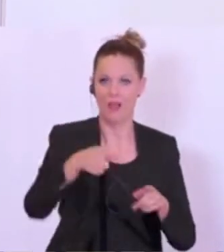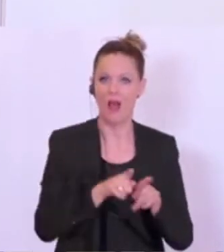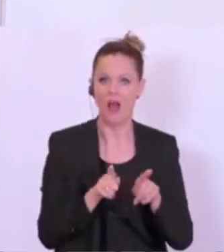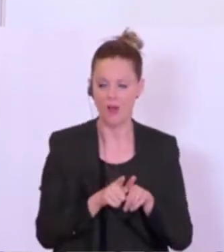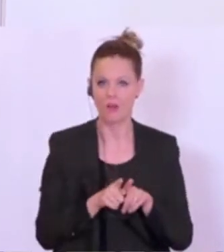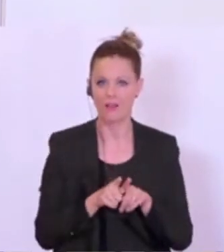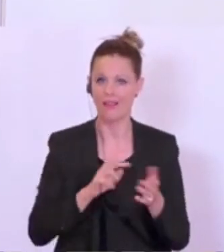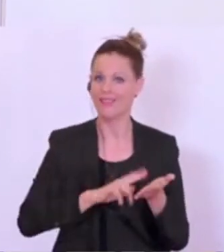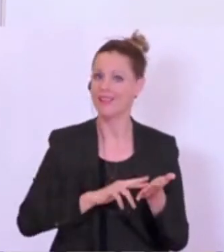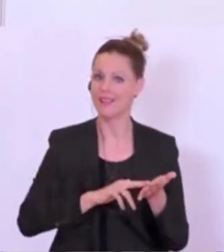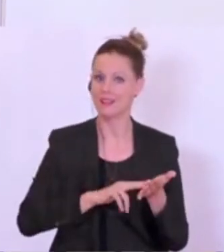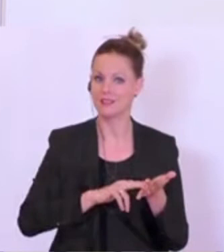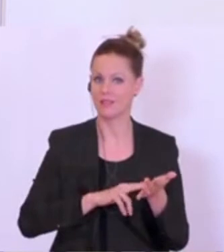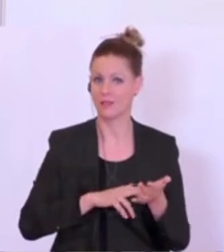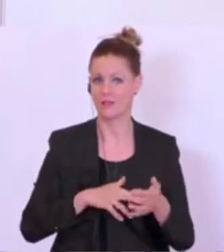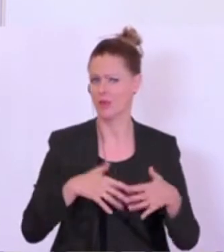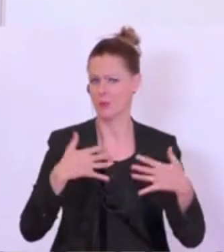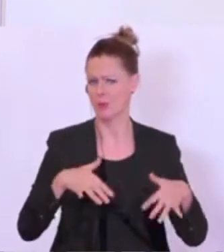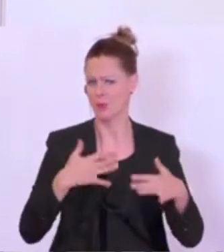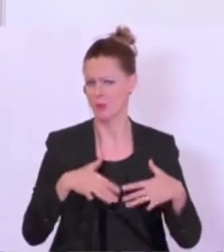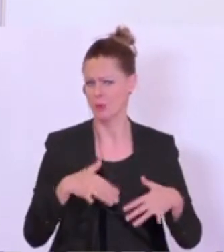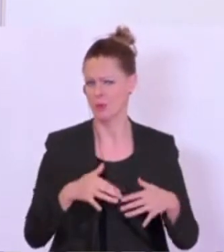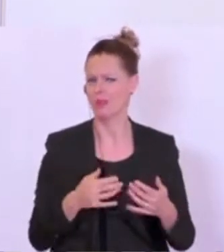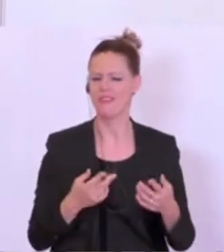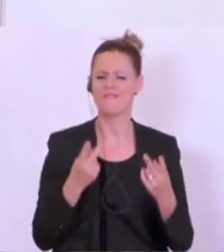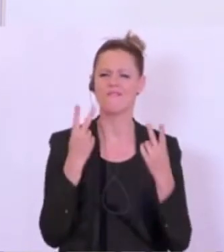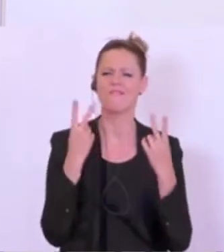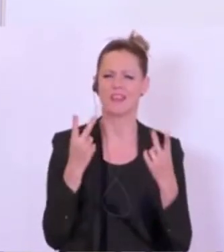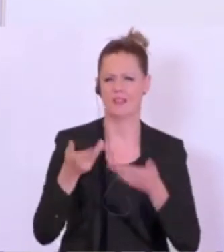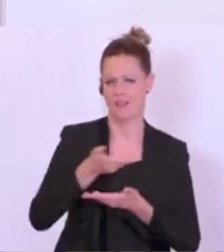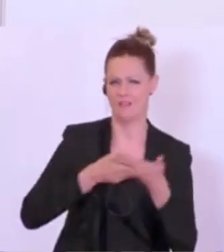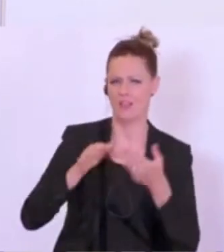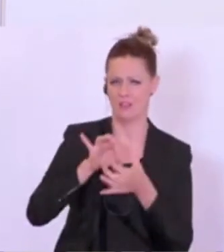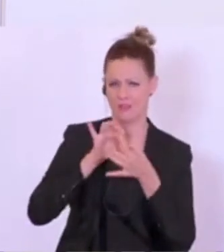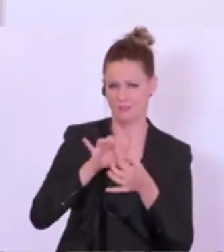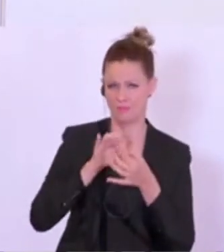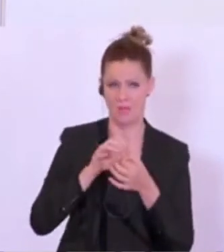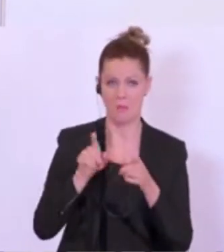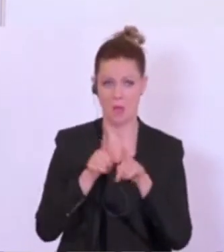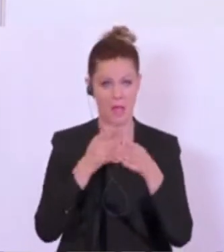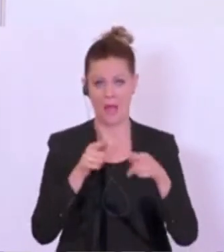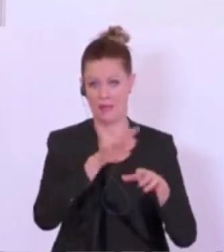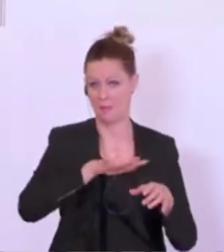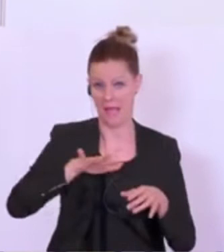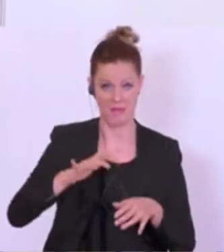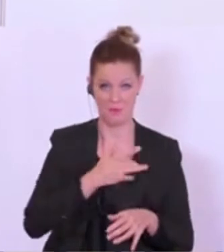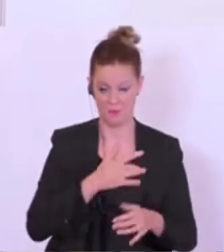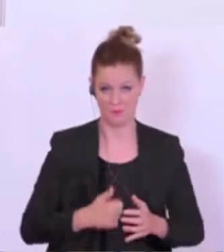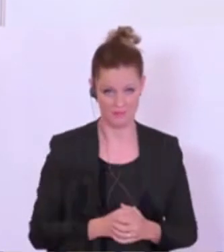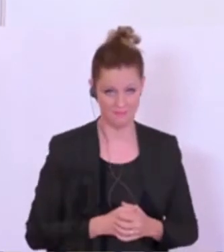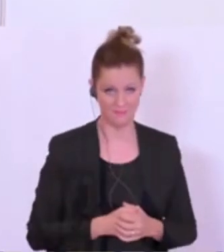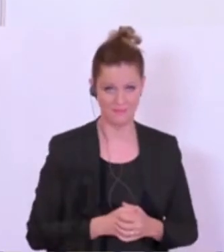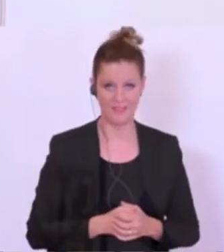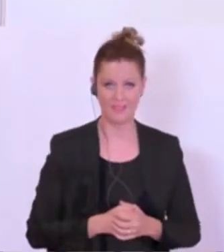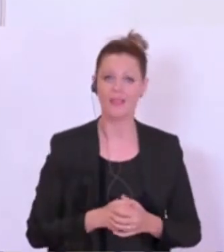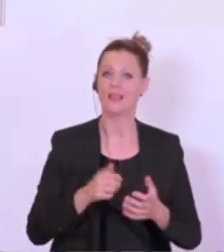Digitalisierung als Megatrend noch viel wichtiger wird in der Wirtschaft, aber auch über die Wirtschaft hinaus. Es heißt